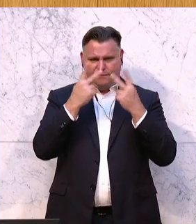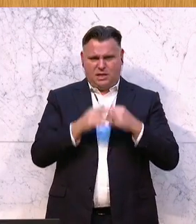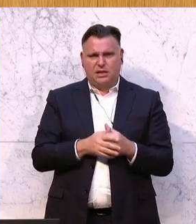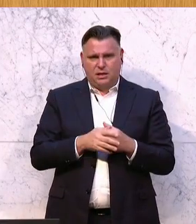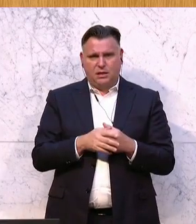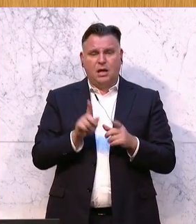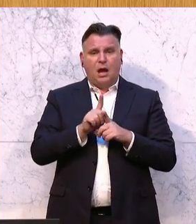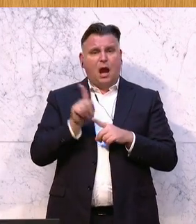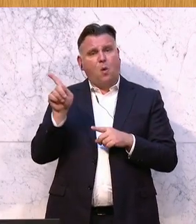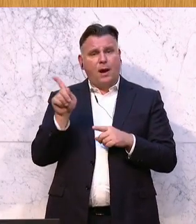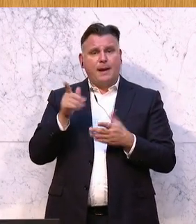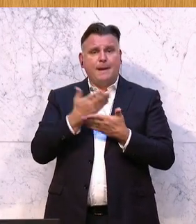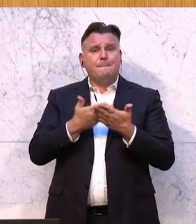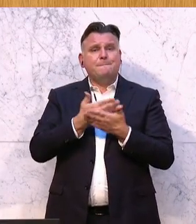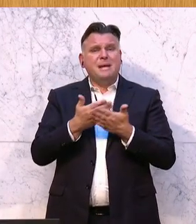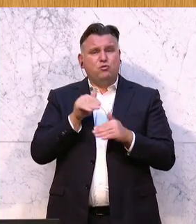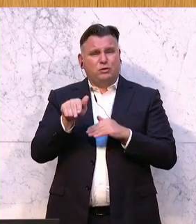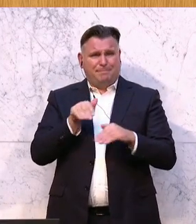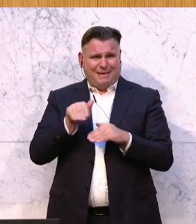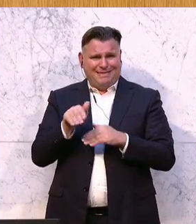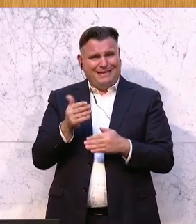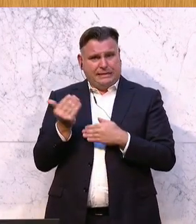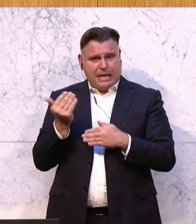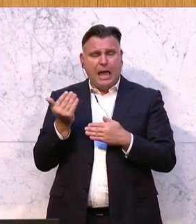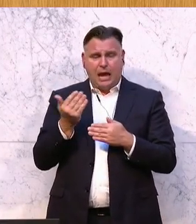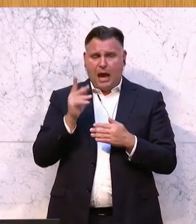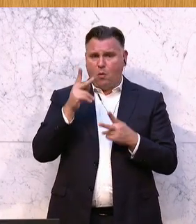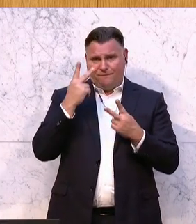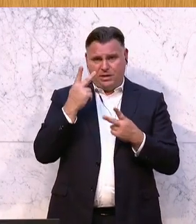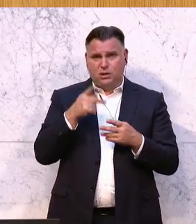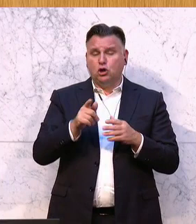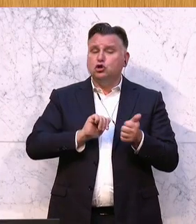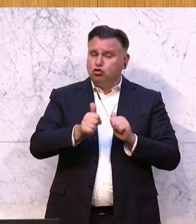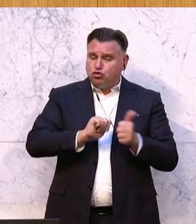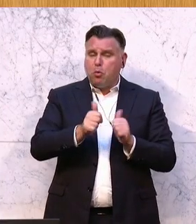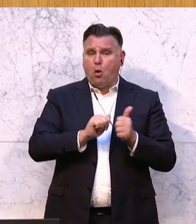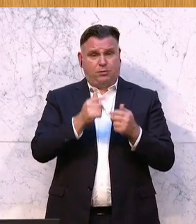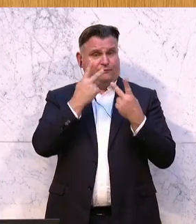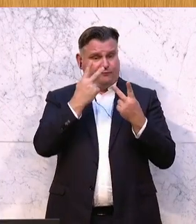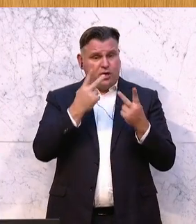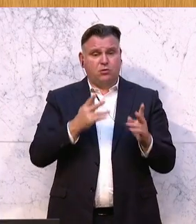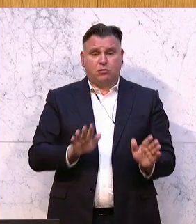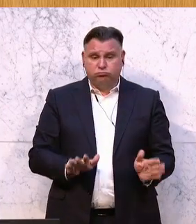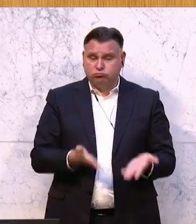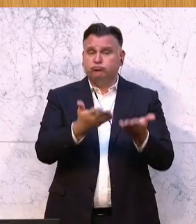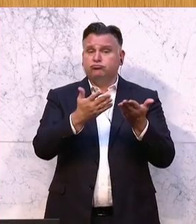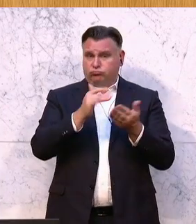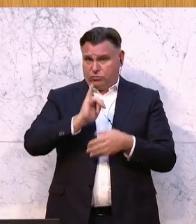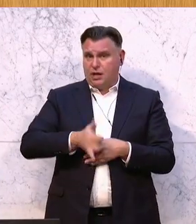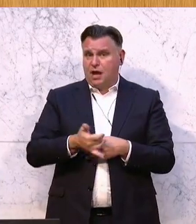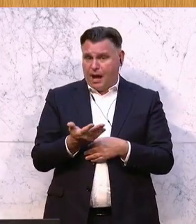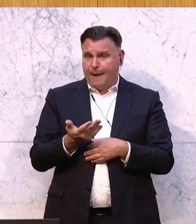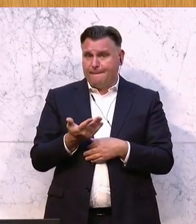den Herrn Bildungsminister. Denn natürlich kann der Sport den Anschub liefern, natürlich ist der Sport derjenige oder